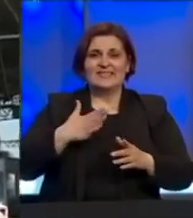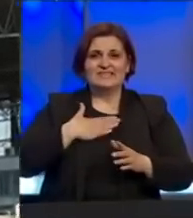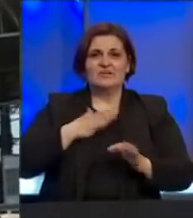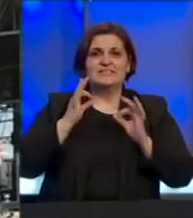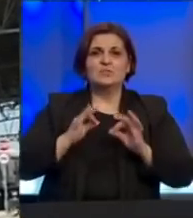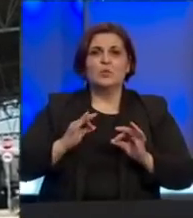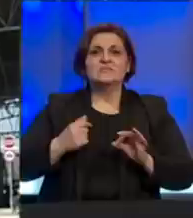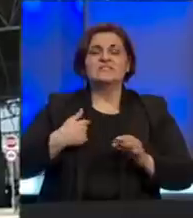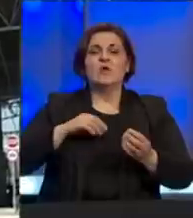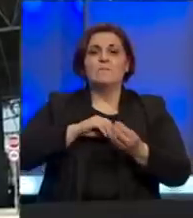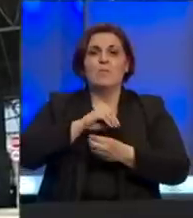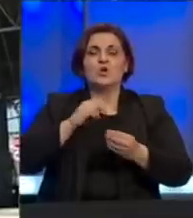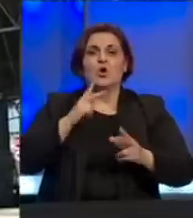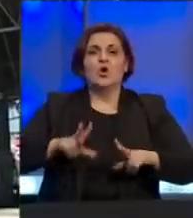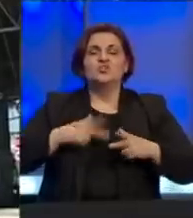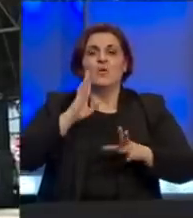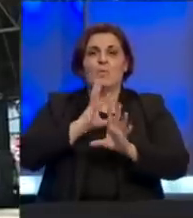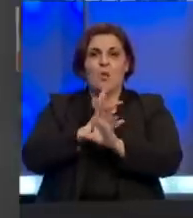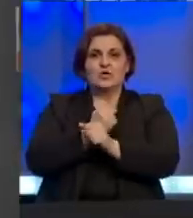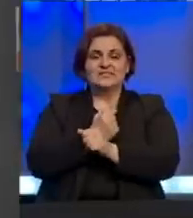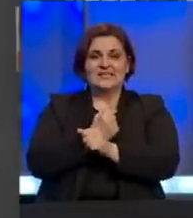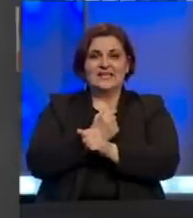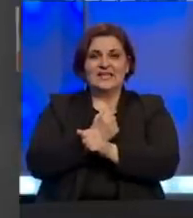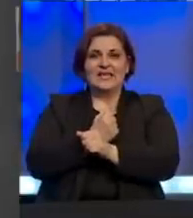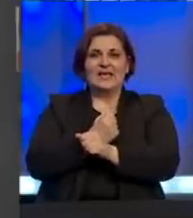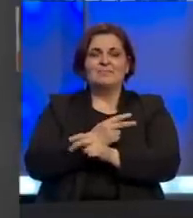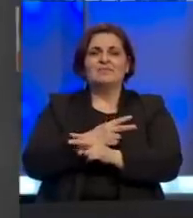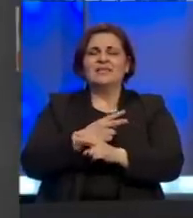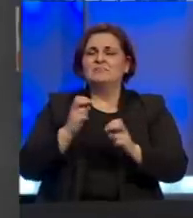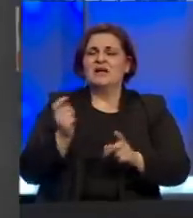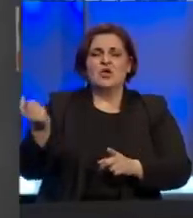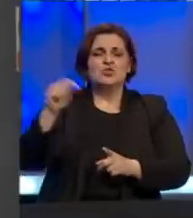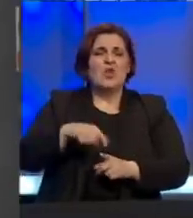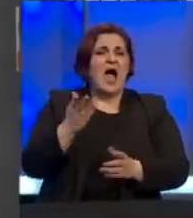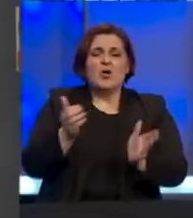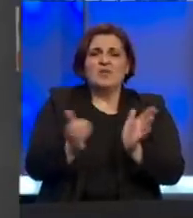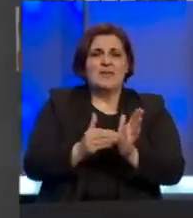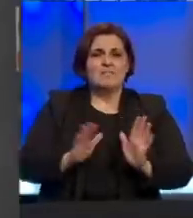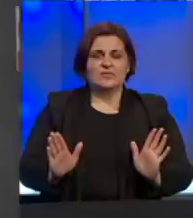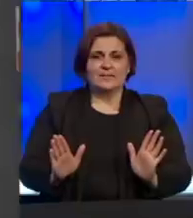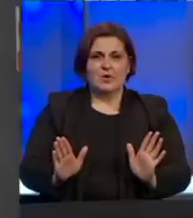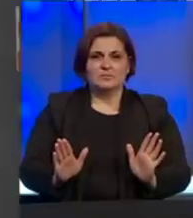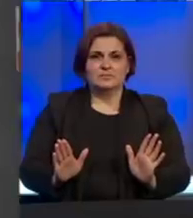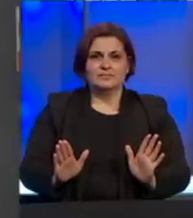i sigurnosti svojih porodica koje žive u Bosni i Hercegovini izbjegavaju dolazak ukoliko to zaista nije potrebno.